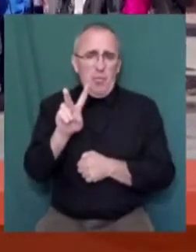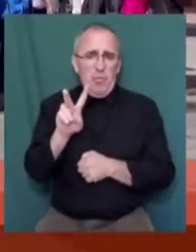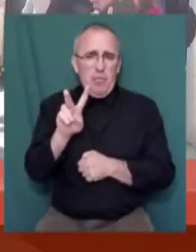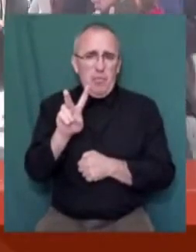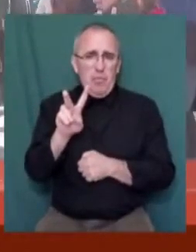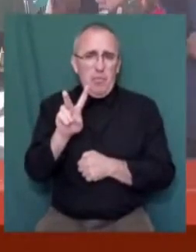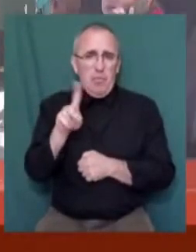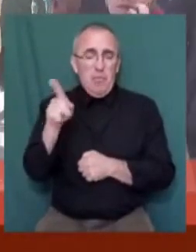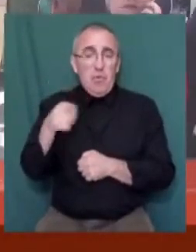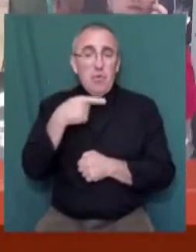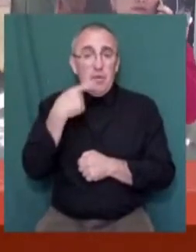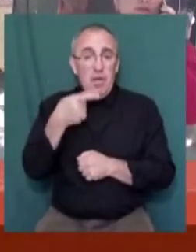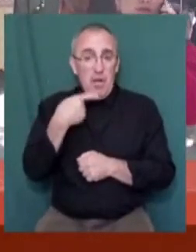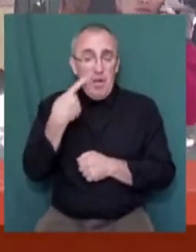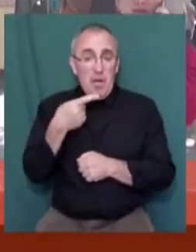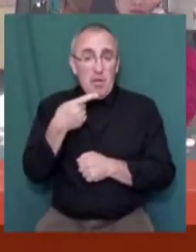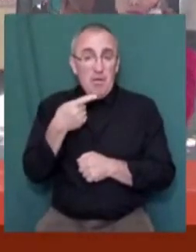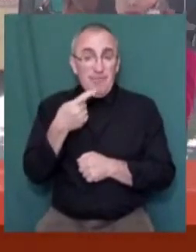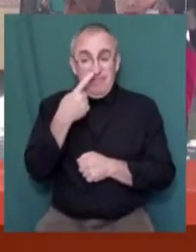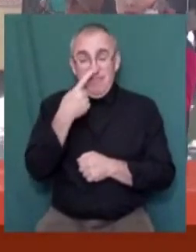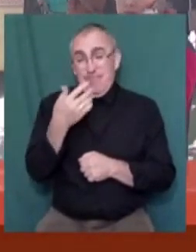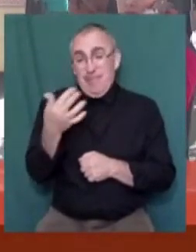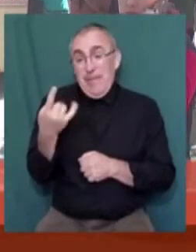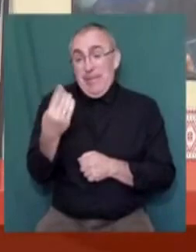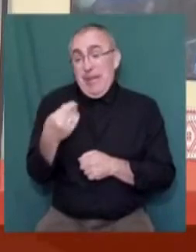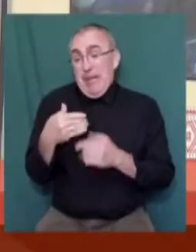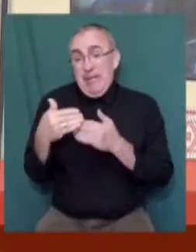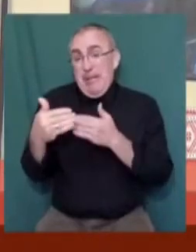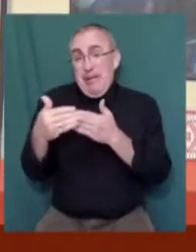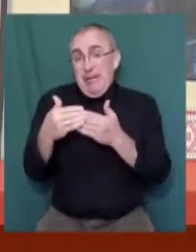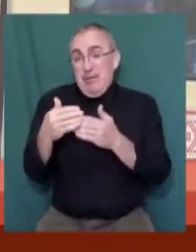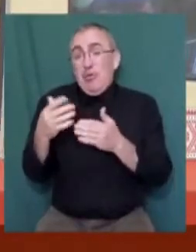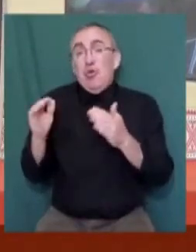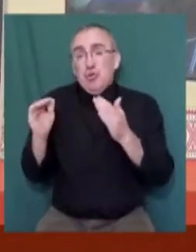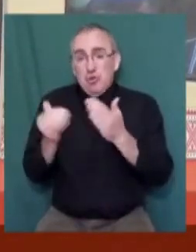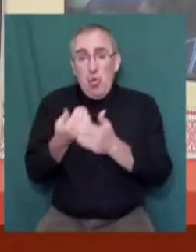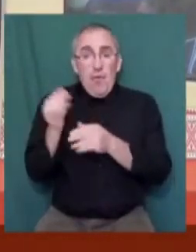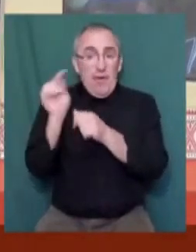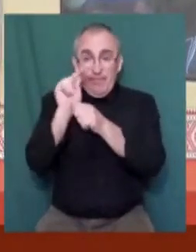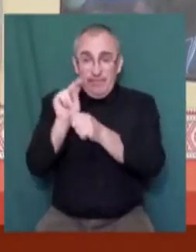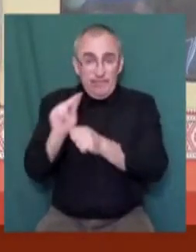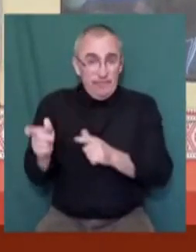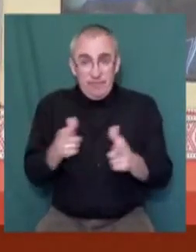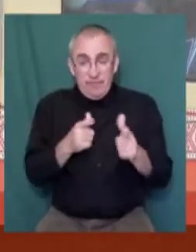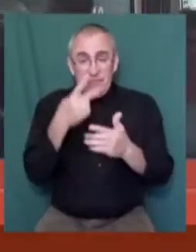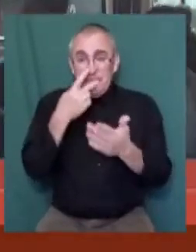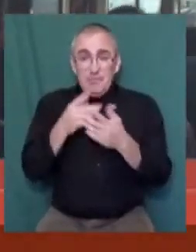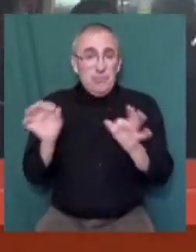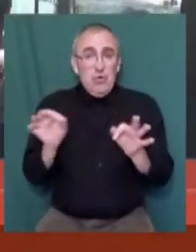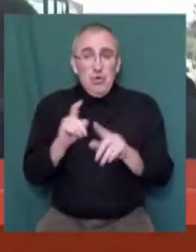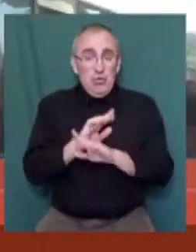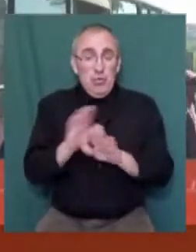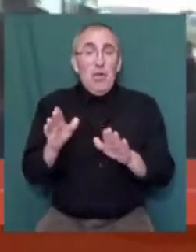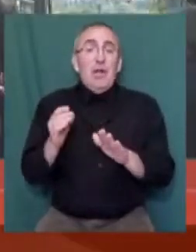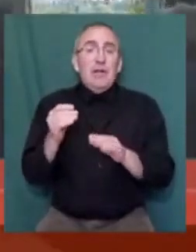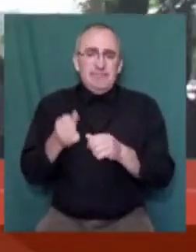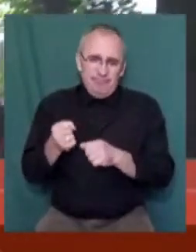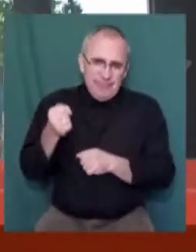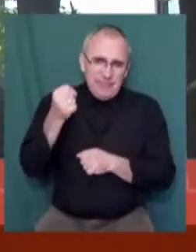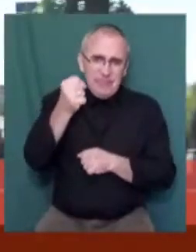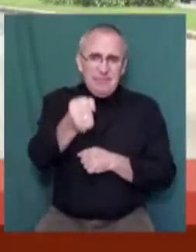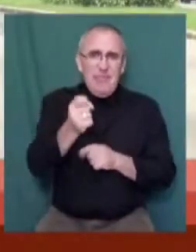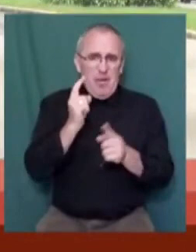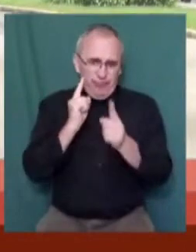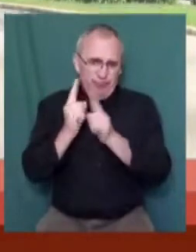вони кажуть, що вони буквально там на днях, вони знову все відремонтують, не дивлячись ні на що, і ставлять його на рух.